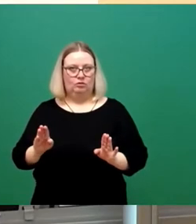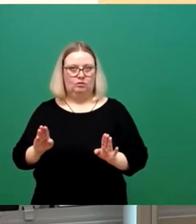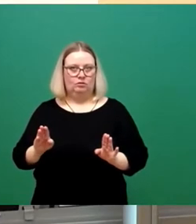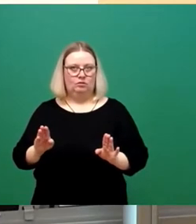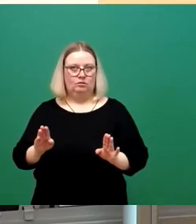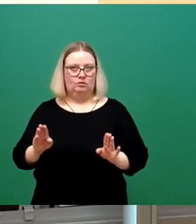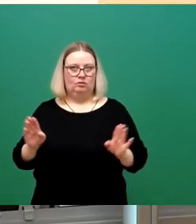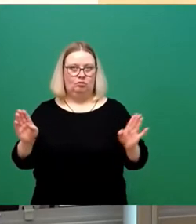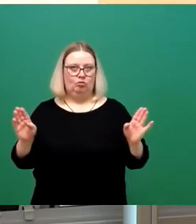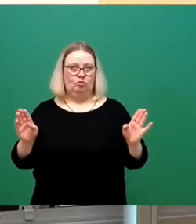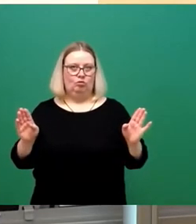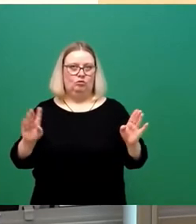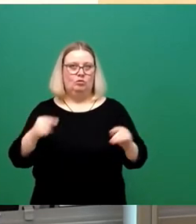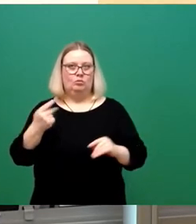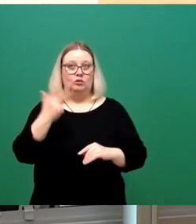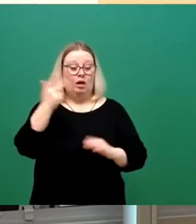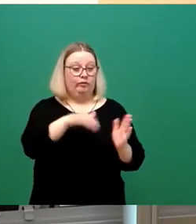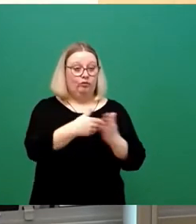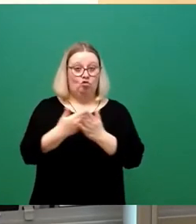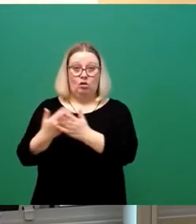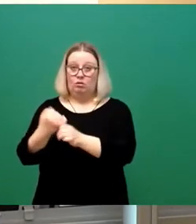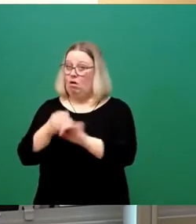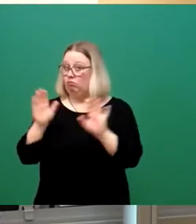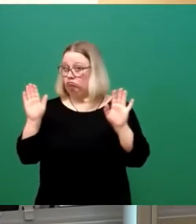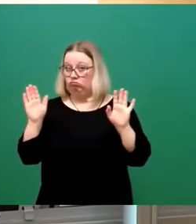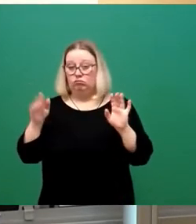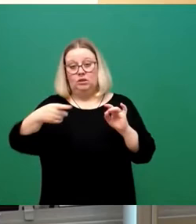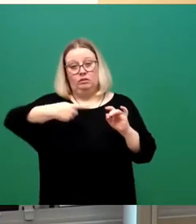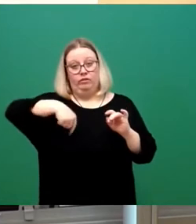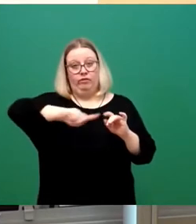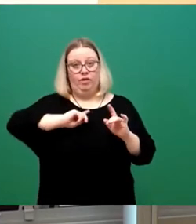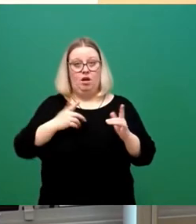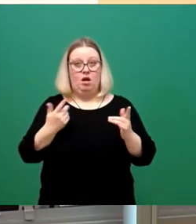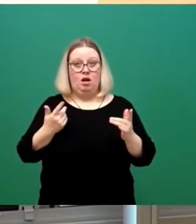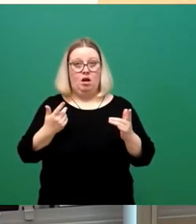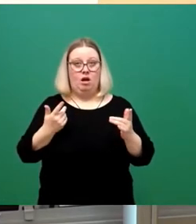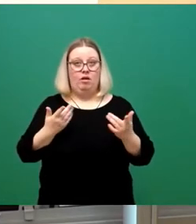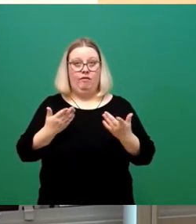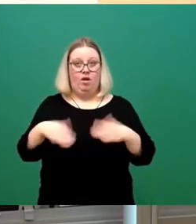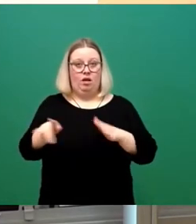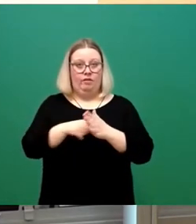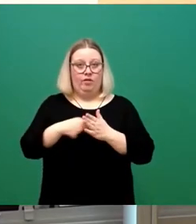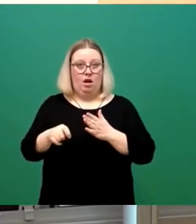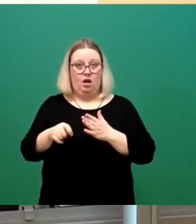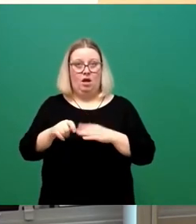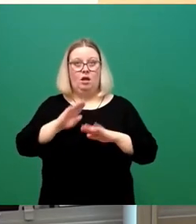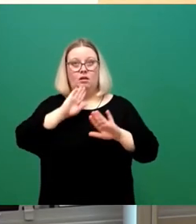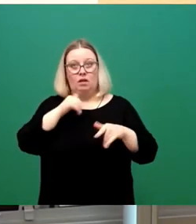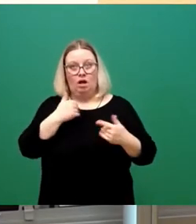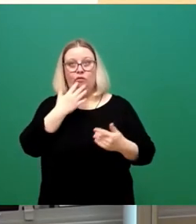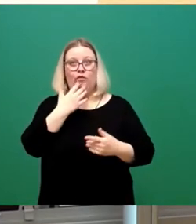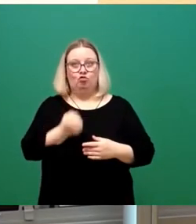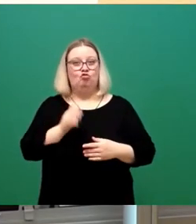Er hat drei Vorschläge gemacht. Wie gesagt, wir als Freie Wähler durften und wollten auch an diesem